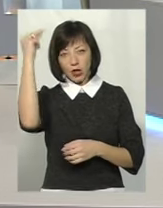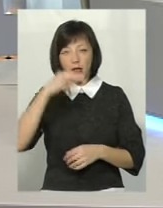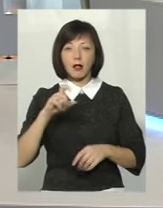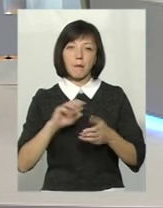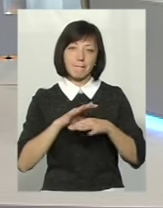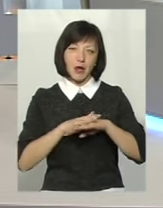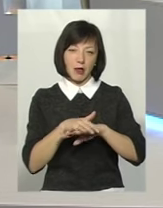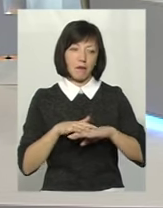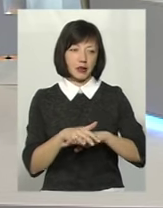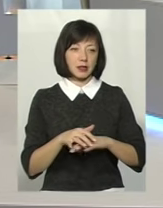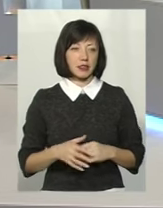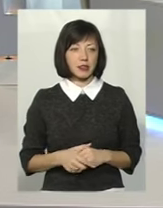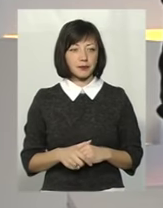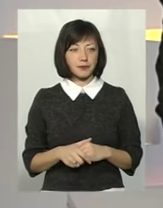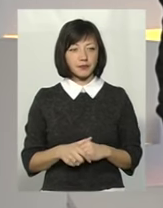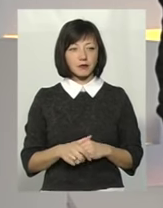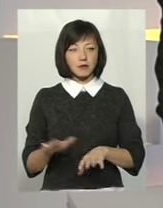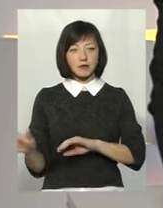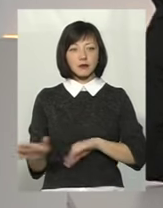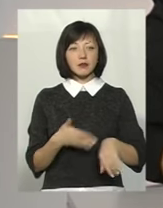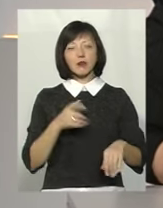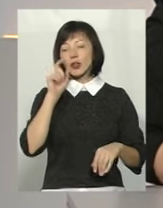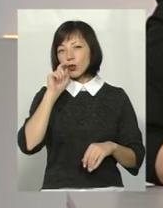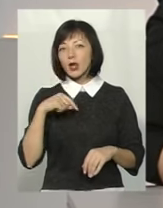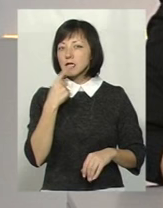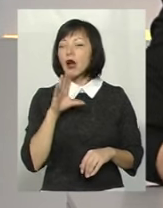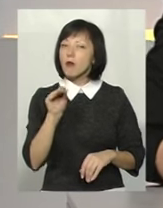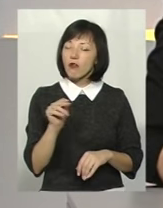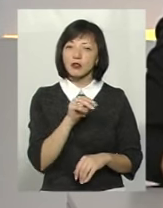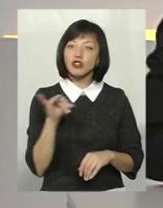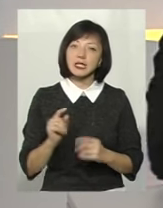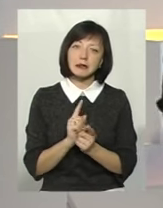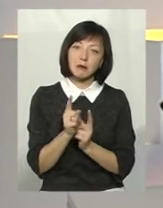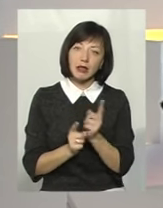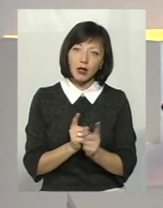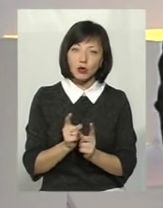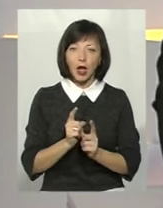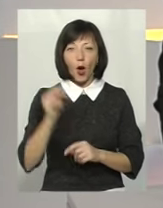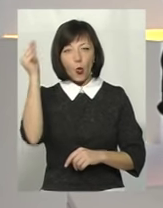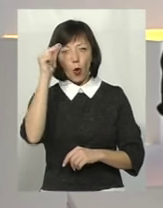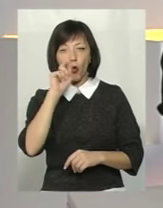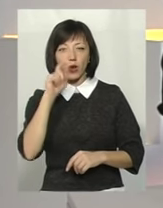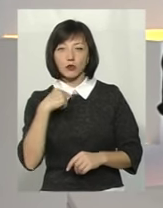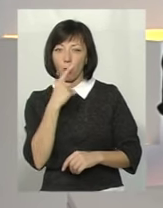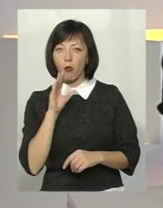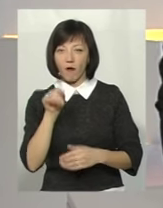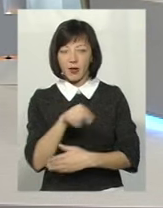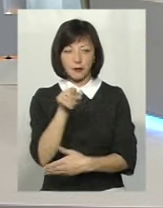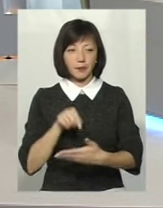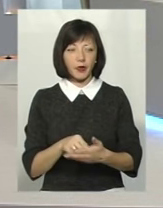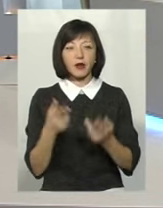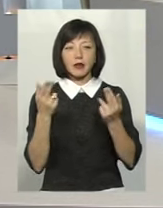уроках математиці. Українська мова. Чи змінилося якось, що змінилося на уроках української мови? Будь ласка, Людмила Вітерівна.